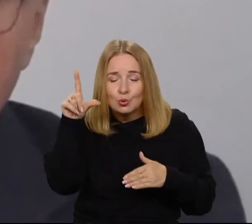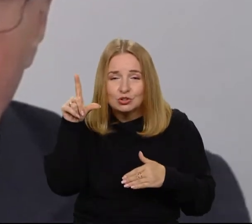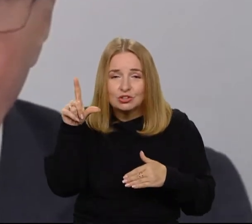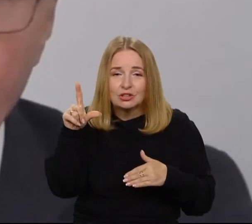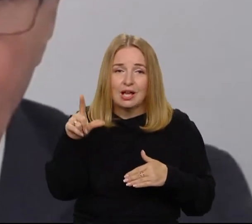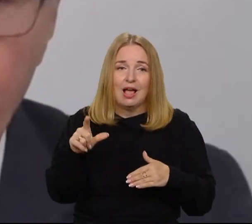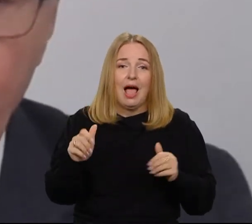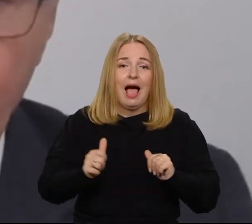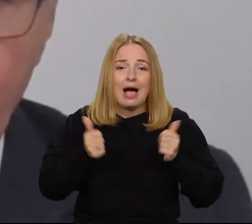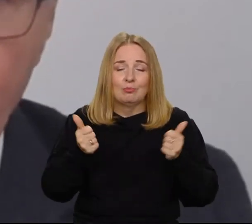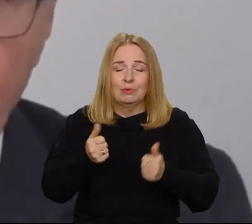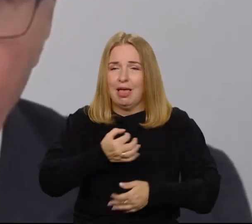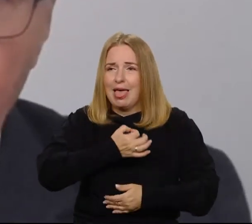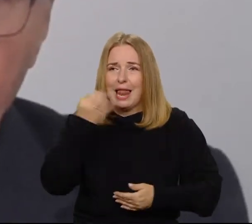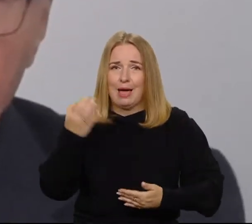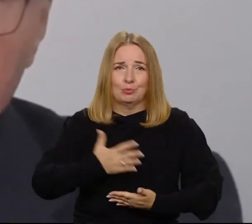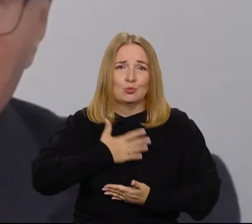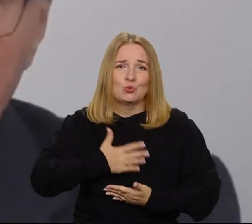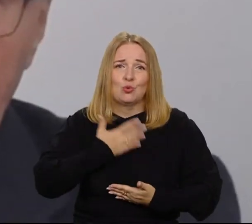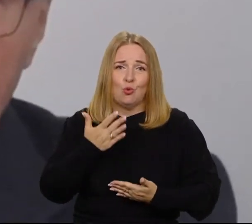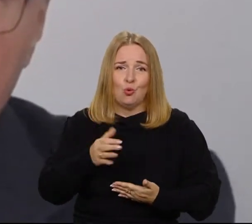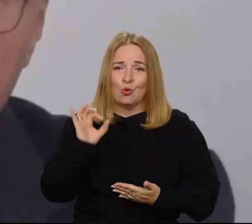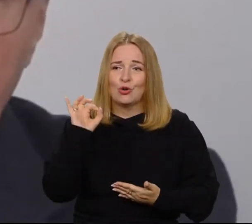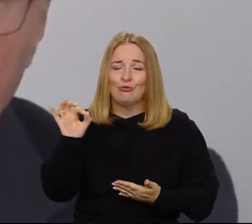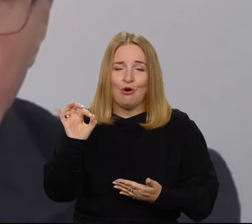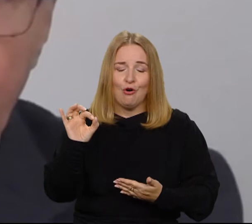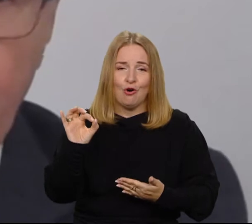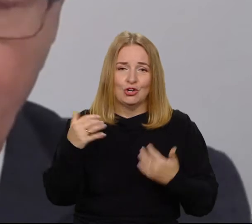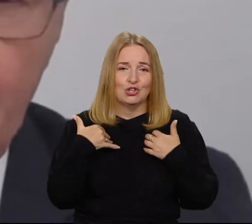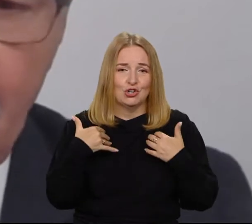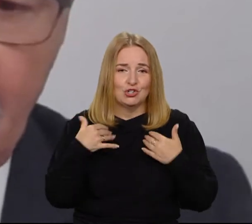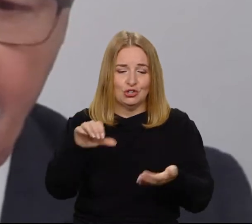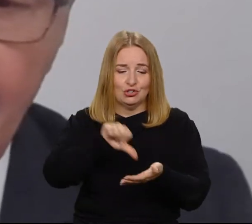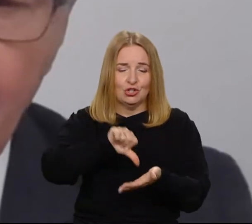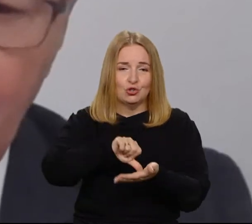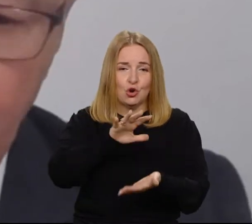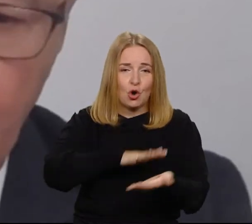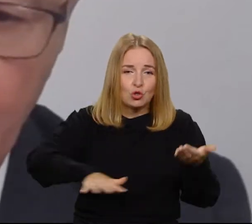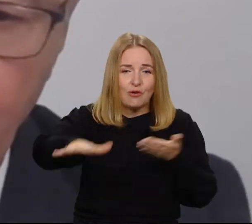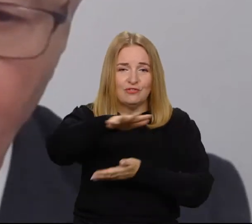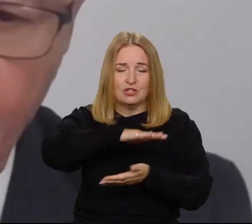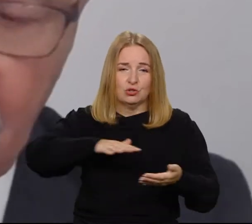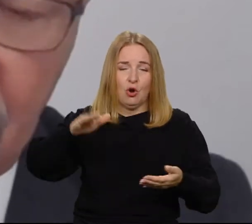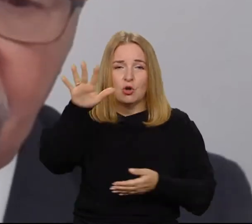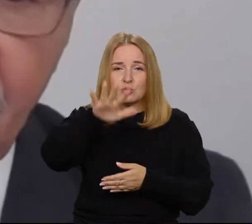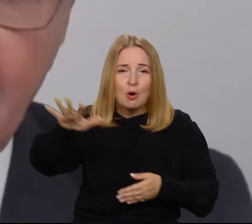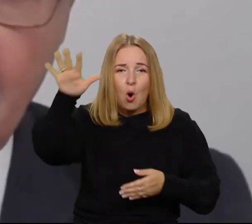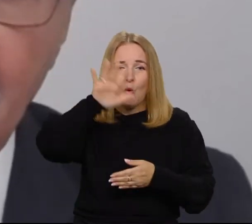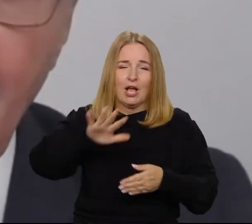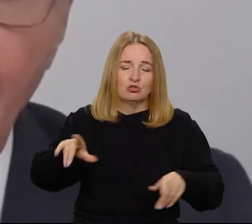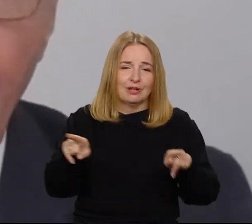lepiej się czuć w środowisku, w którym jesteśmy nie tylko społecznym oczywiście, ale także tym obiektywnym,